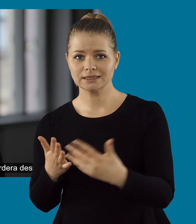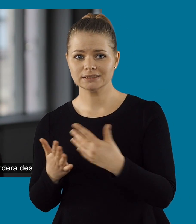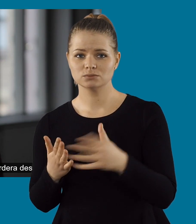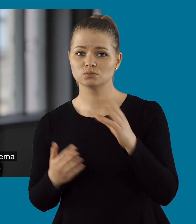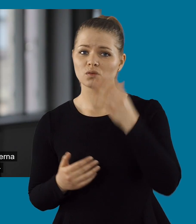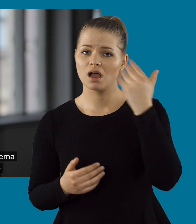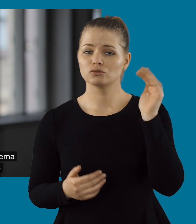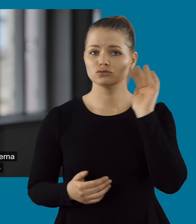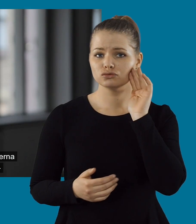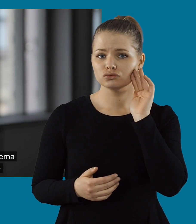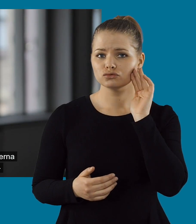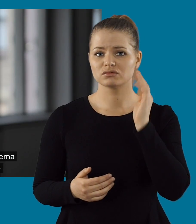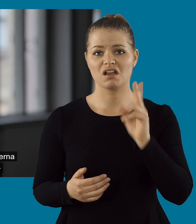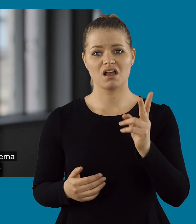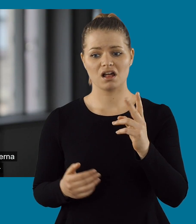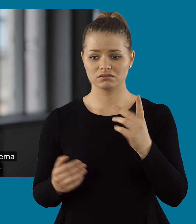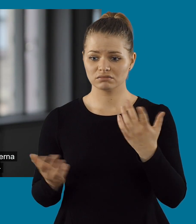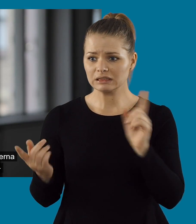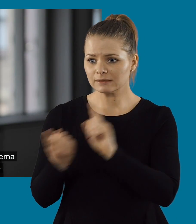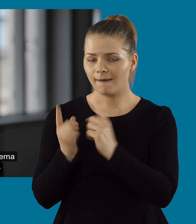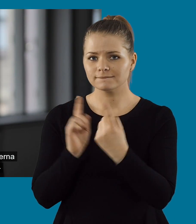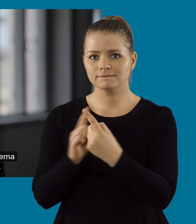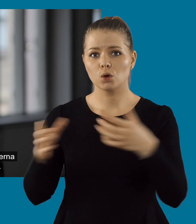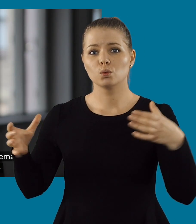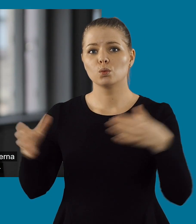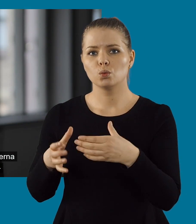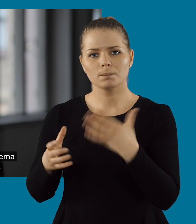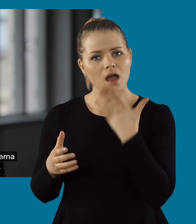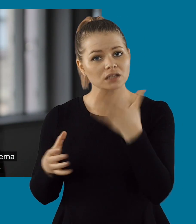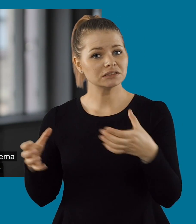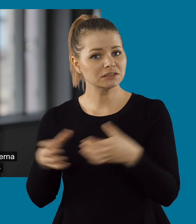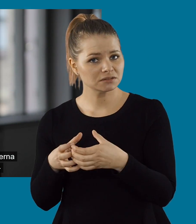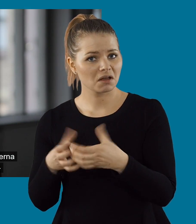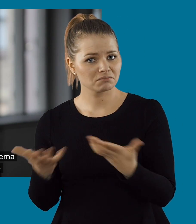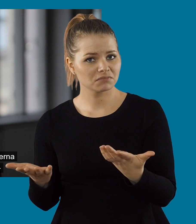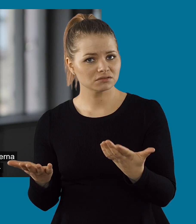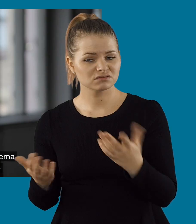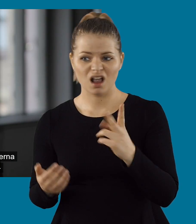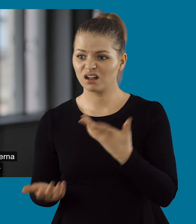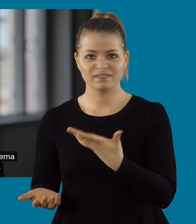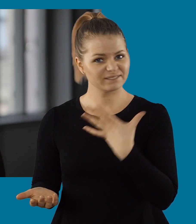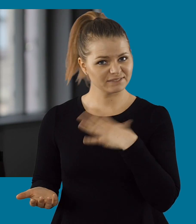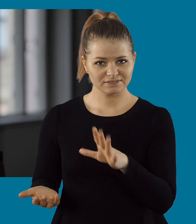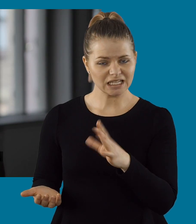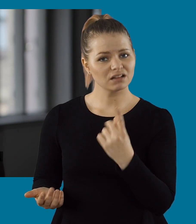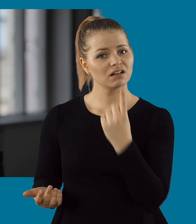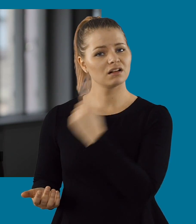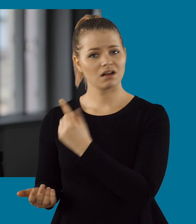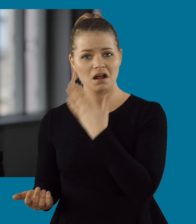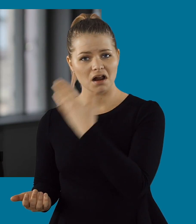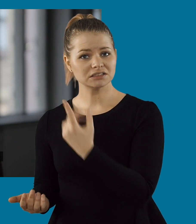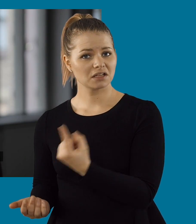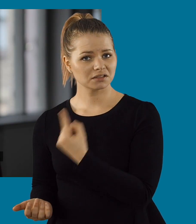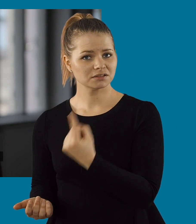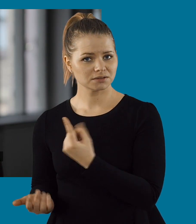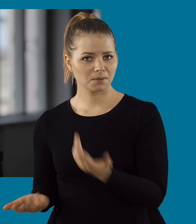Till exempel då så brukar vi spela in texterna så man kan lyssna på texterna. Eller att man kan få